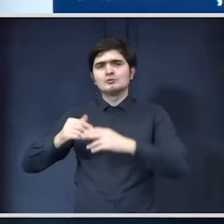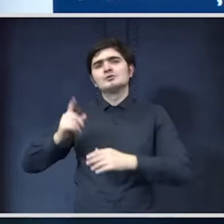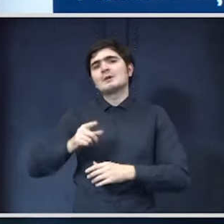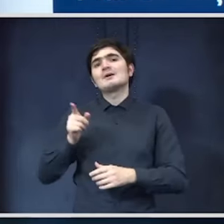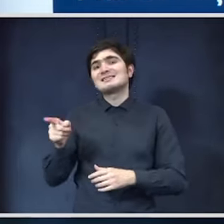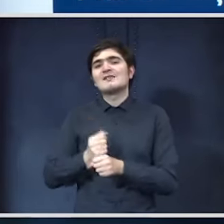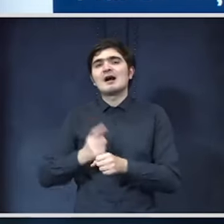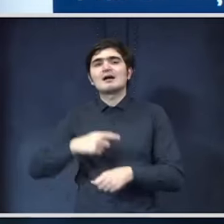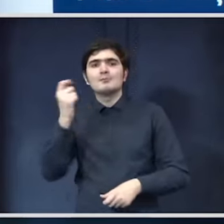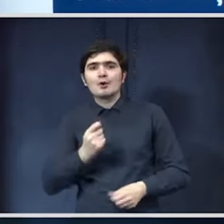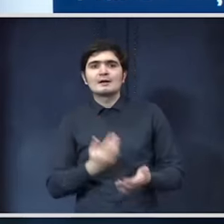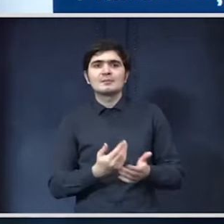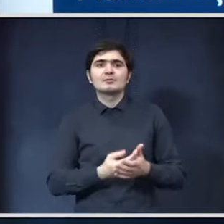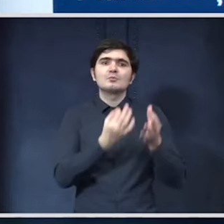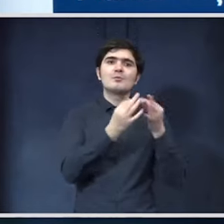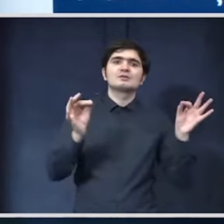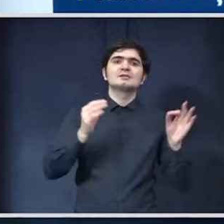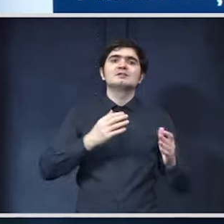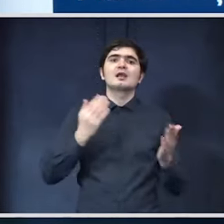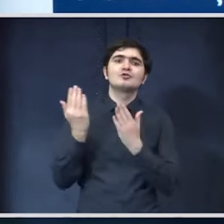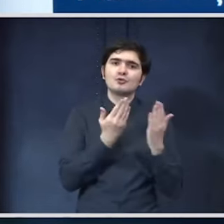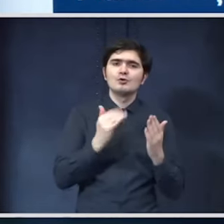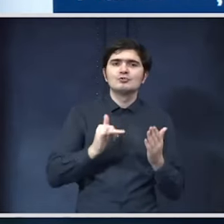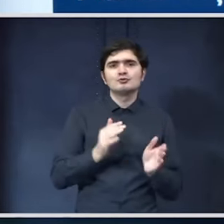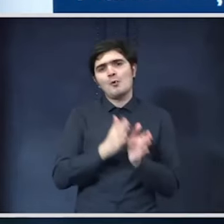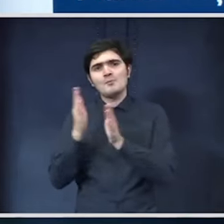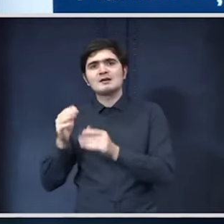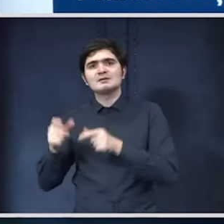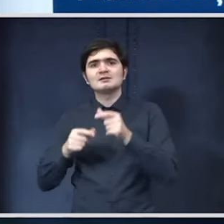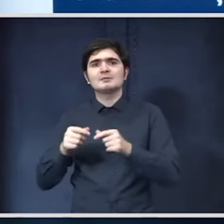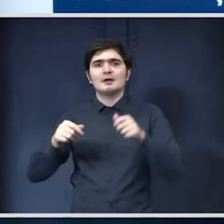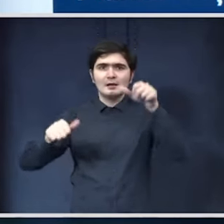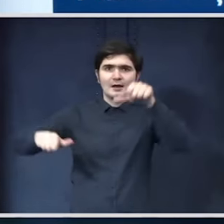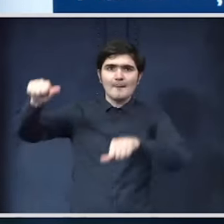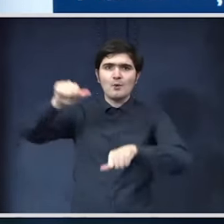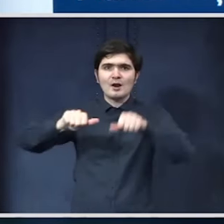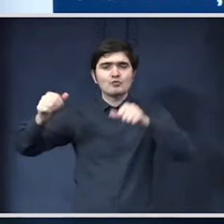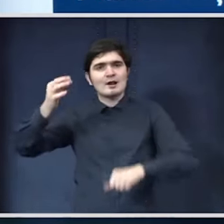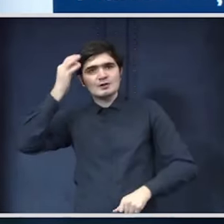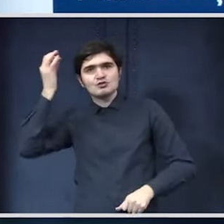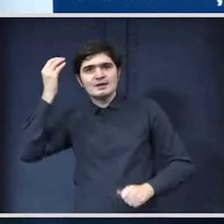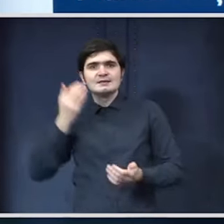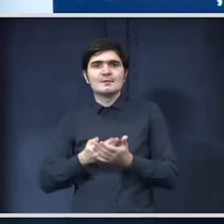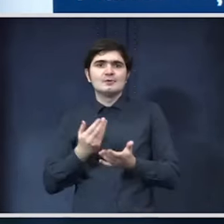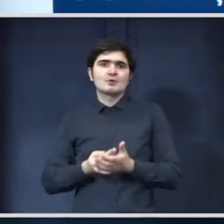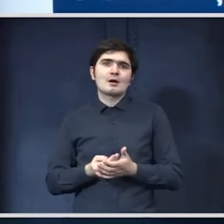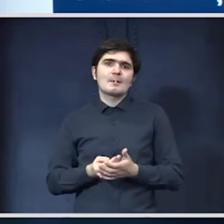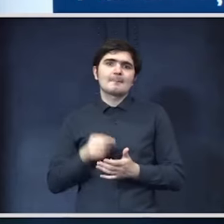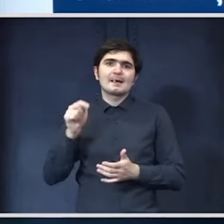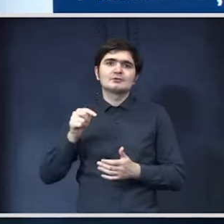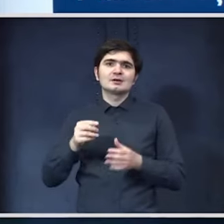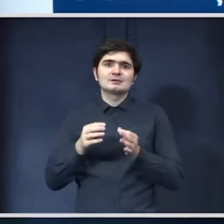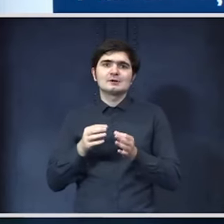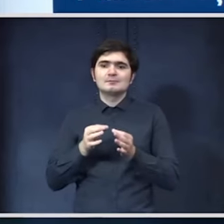modernizarea școlilor plus mai este și o parte de dotare colaboratoare de știință astfel încât această linie de